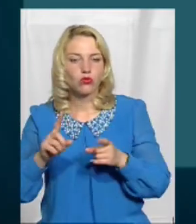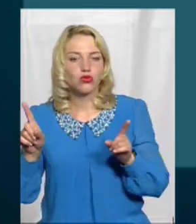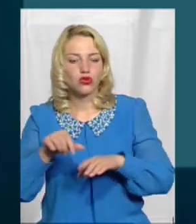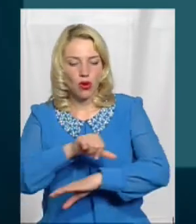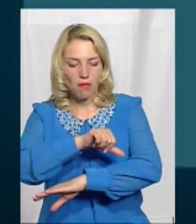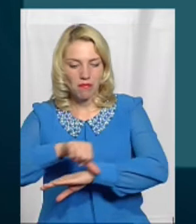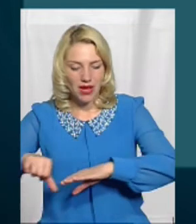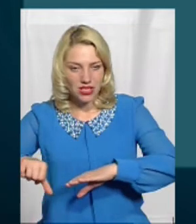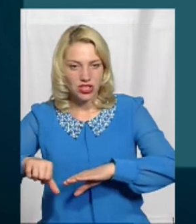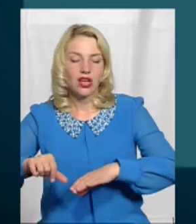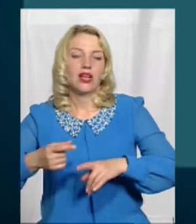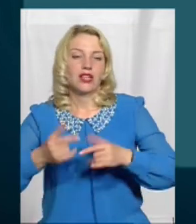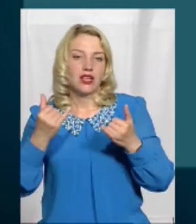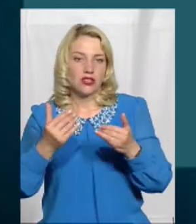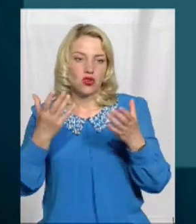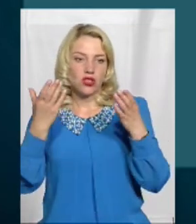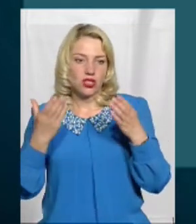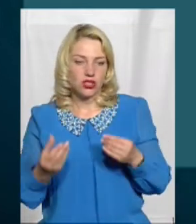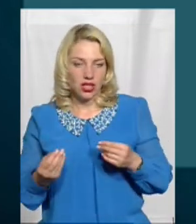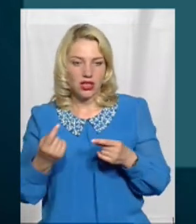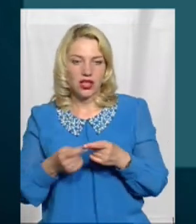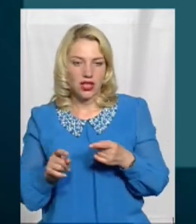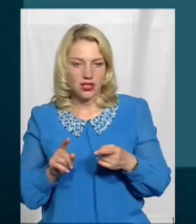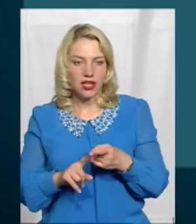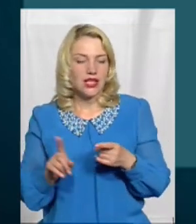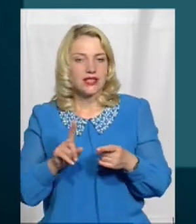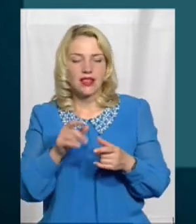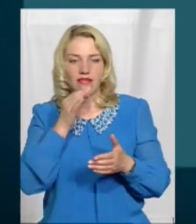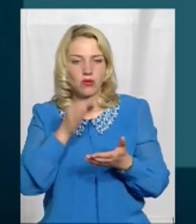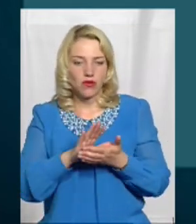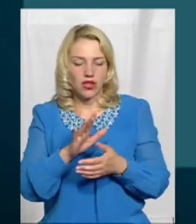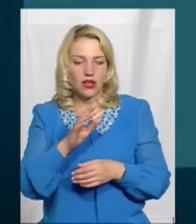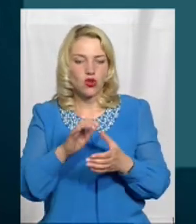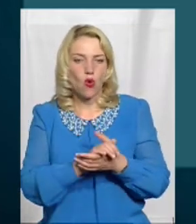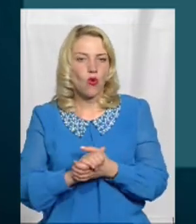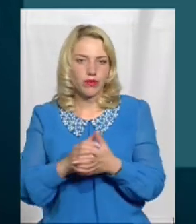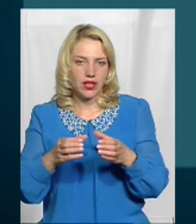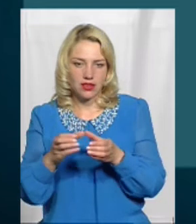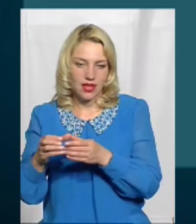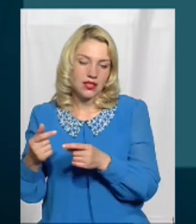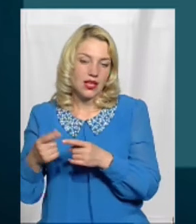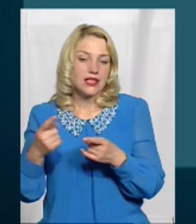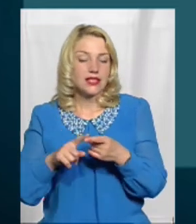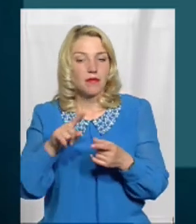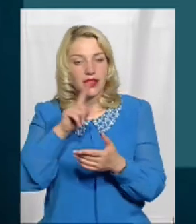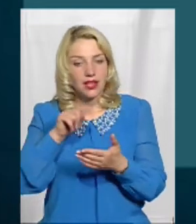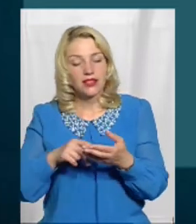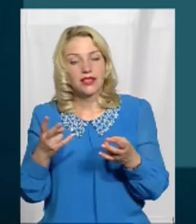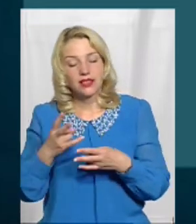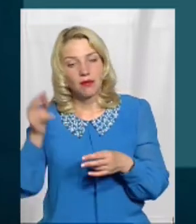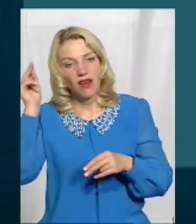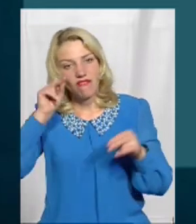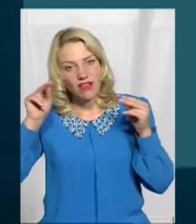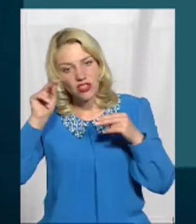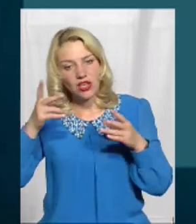областей на сьогоднішній день ніхто не зміність в рамках об'єднання Це питання треба вивчати Нас про це поки що не говорять Це поки що думки